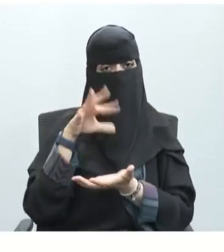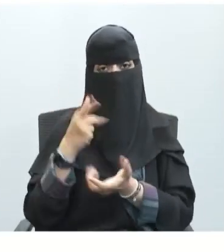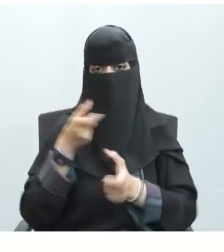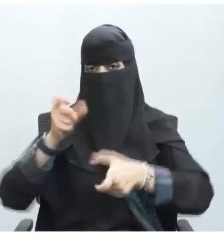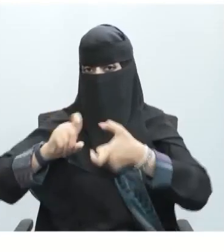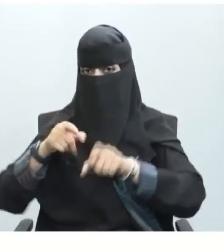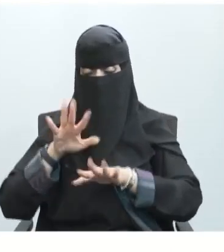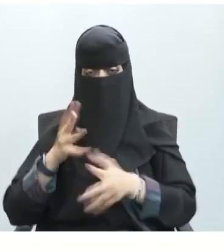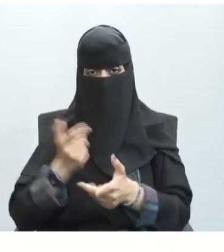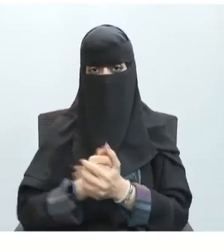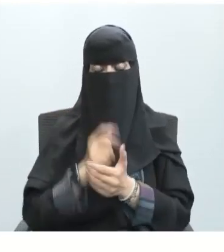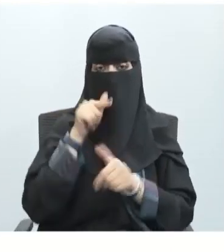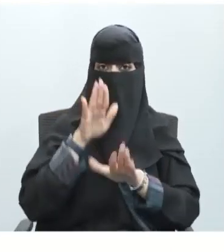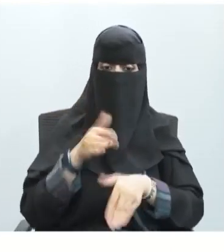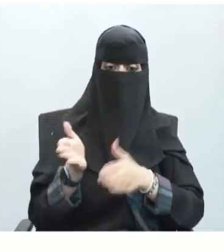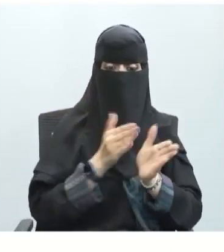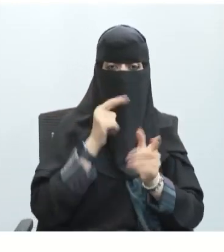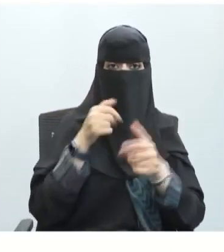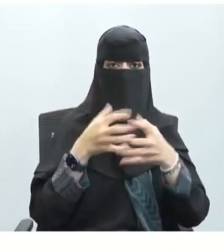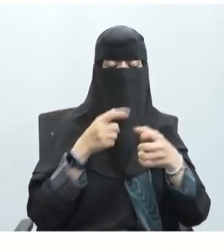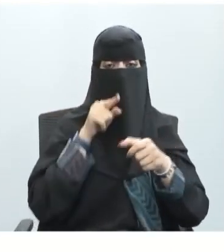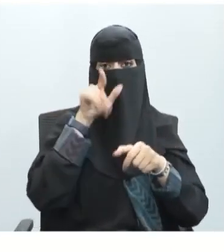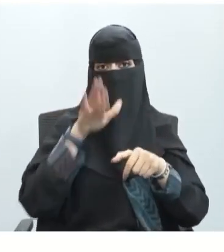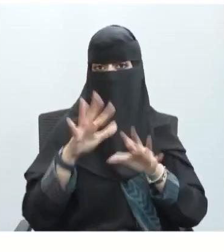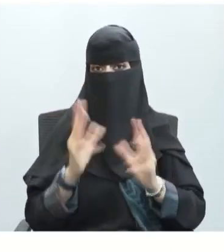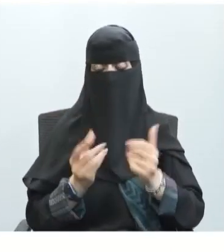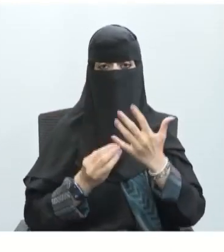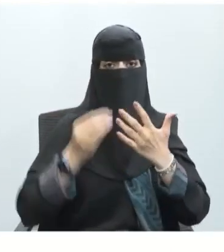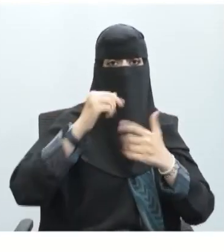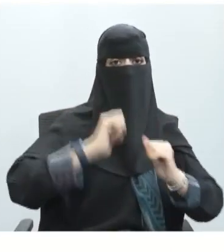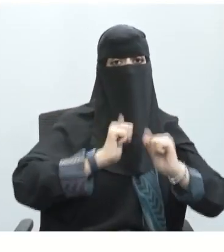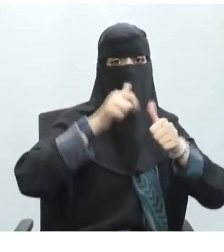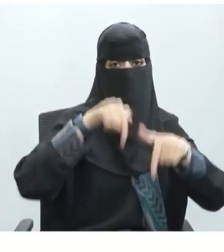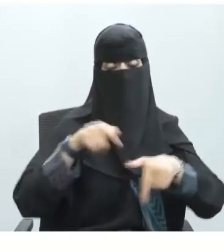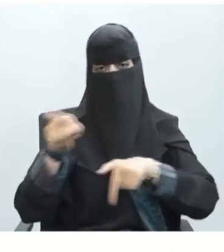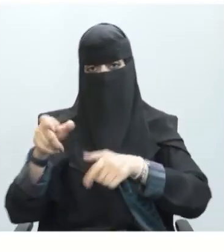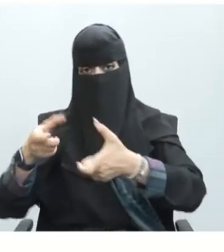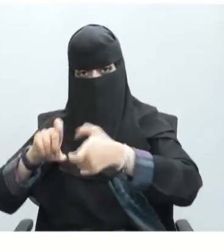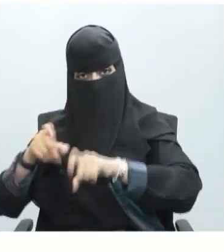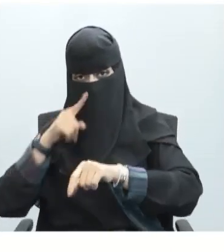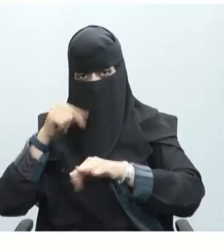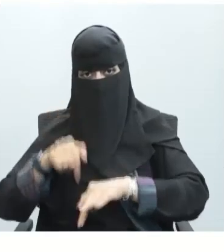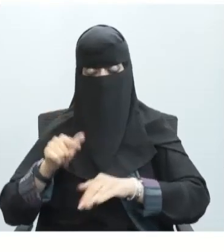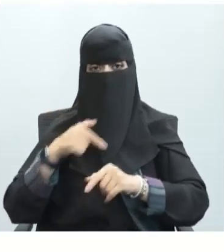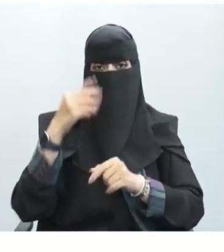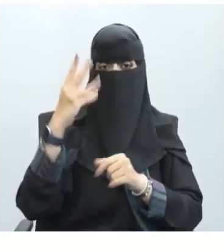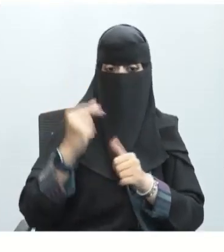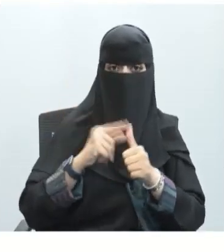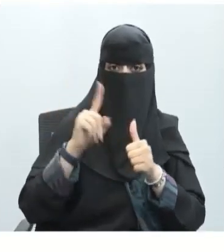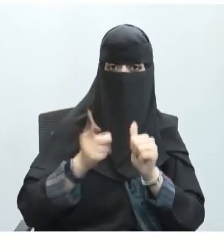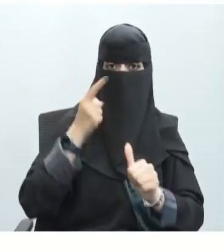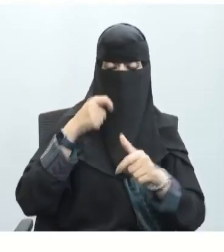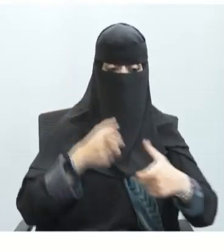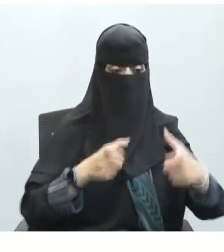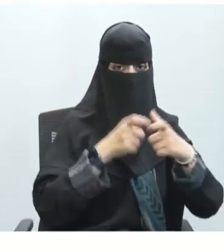التجربة هنا أيضا يفسر لنا ما هي الخطوات للقيام بهذه التجربة يذكر لنا شكل